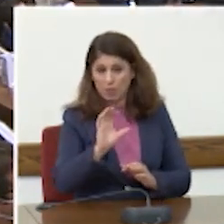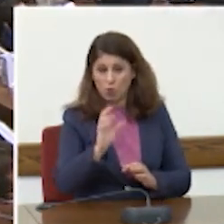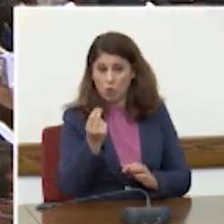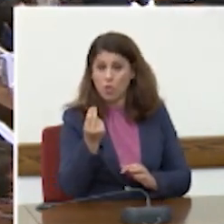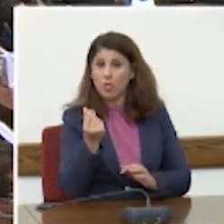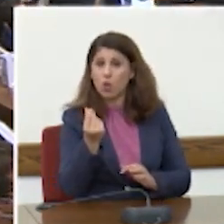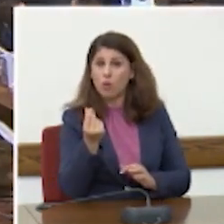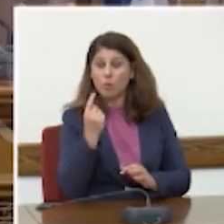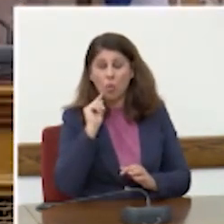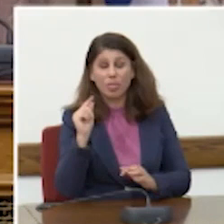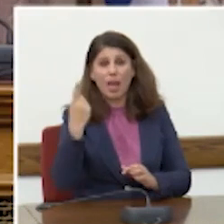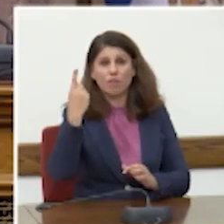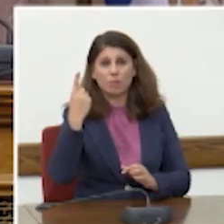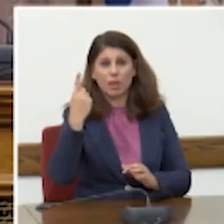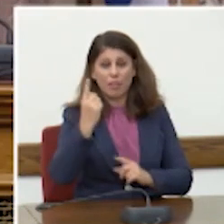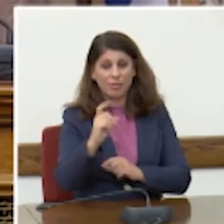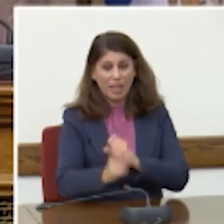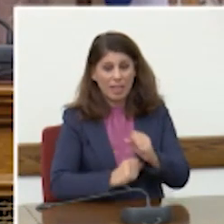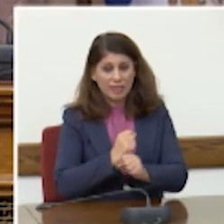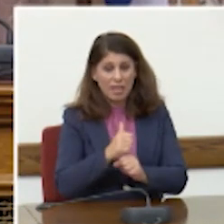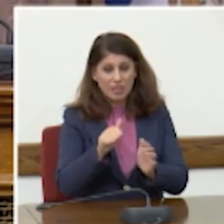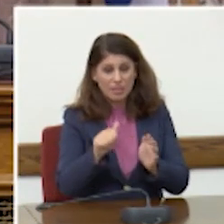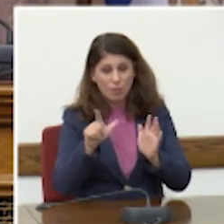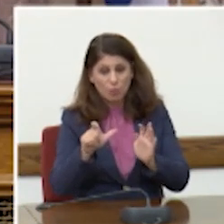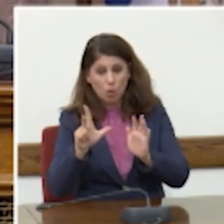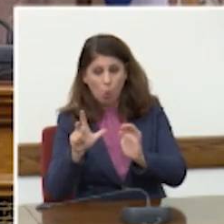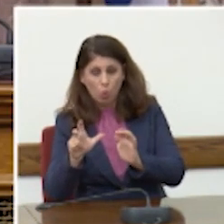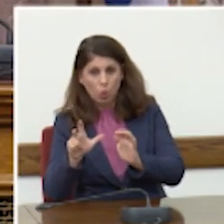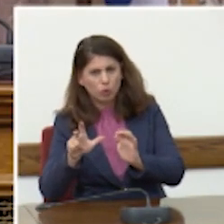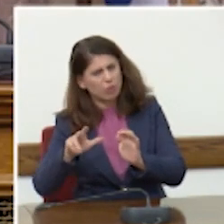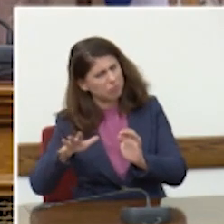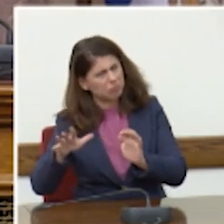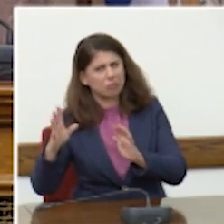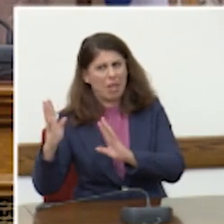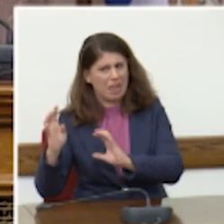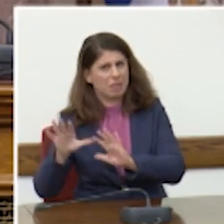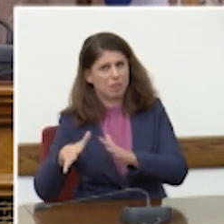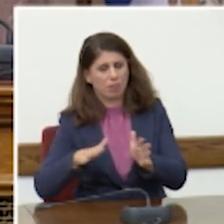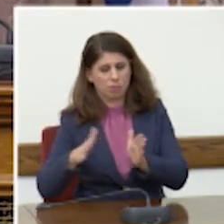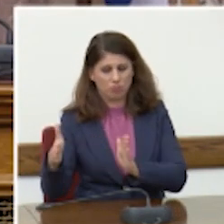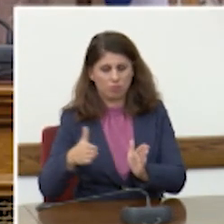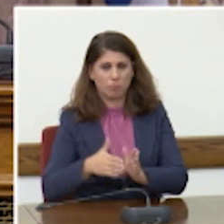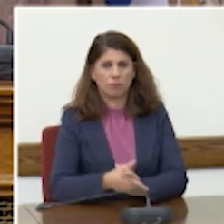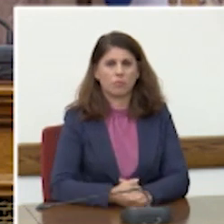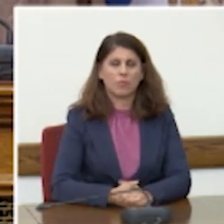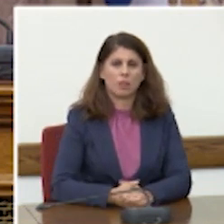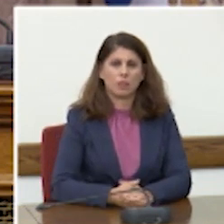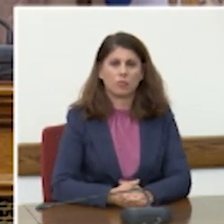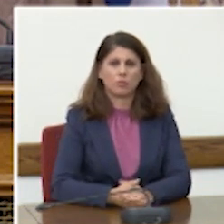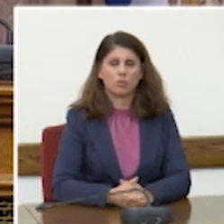στις δεκαετίες του 1960, του 1970, του 1980 και σε έναν βαθμό και του 1990. Ο Ζωφουρας και ο συγγραφέας